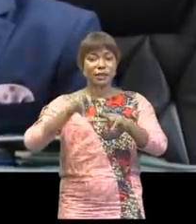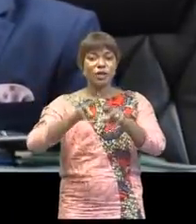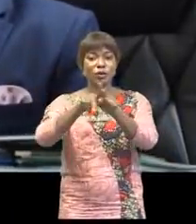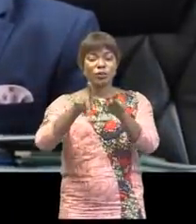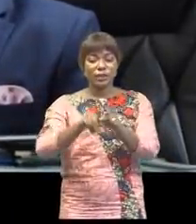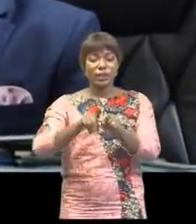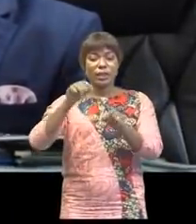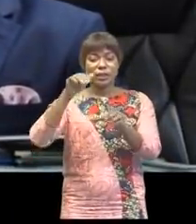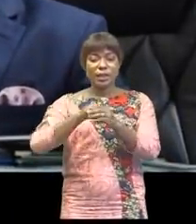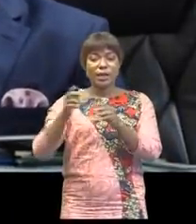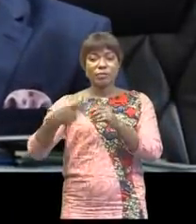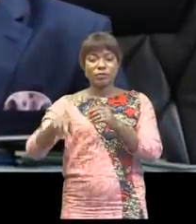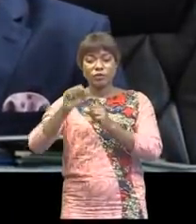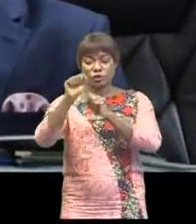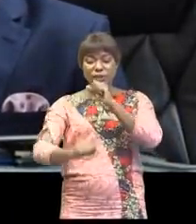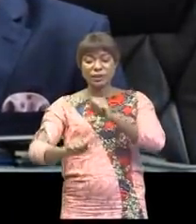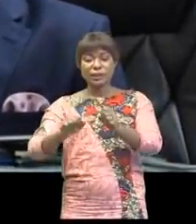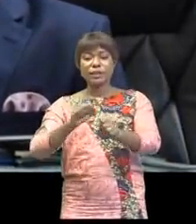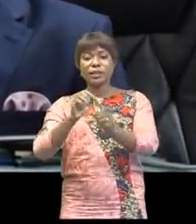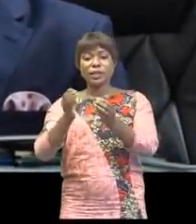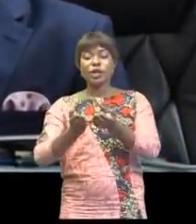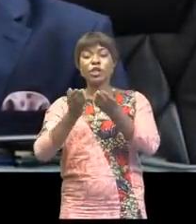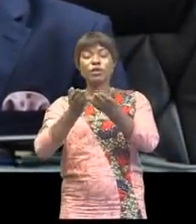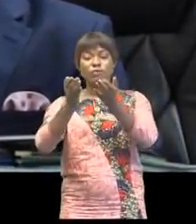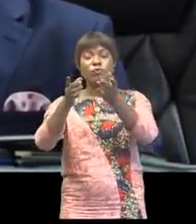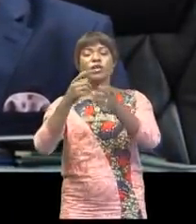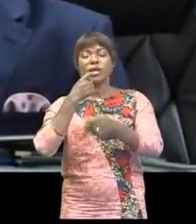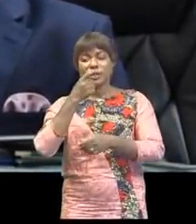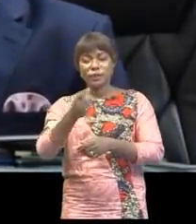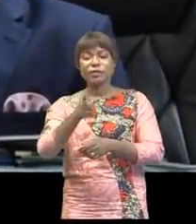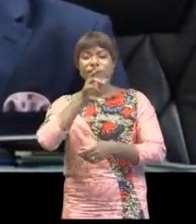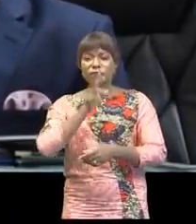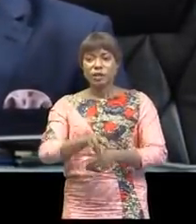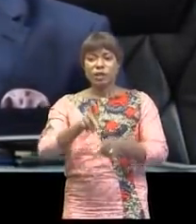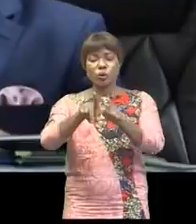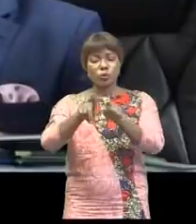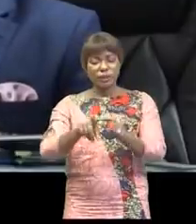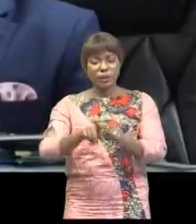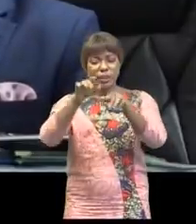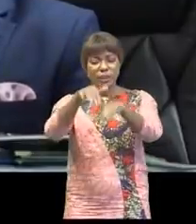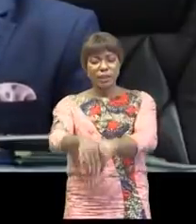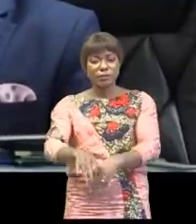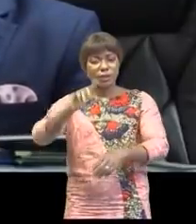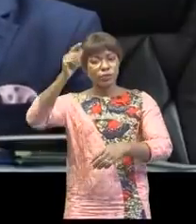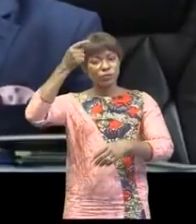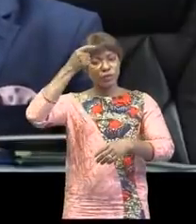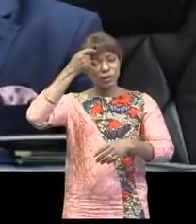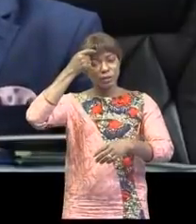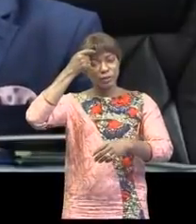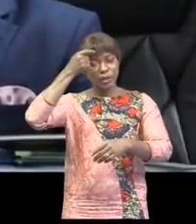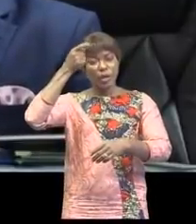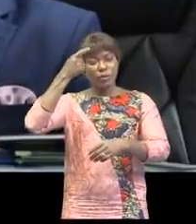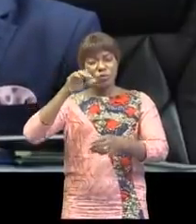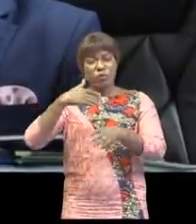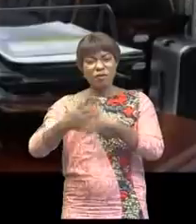province du Sud Kivu. Il a rassuré de la détermination et de l'engagement ferme du gouvernement à n